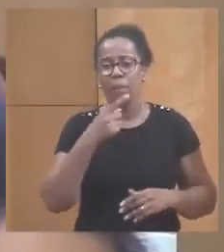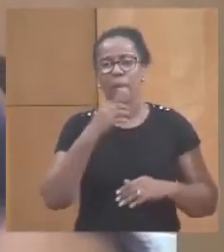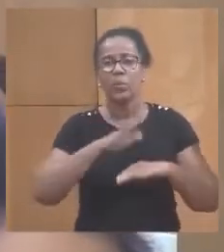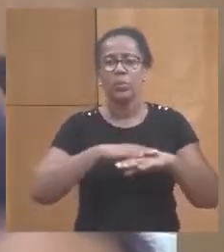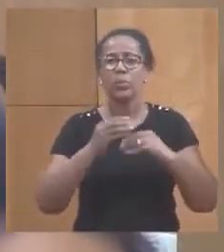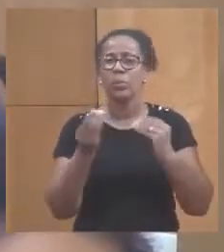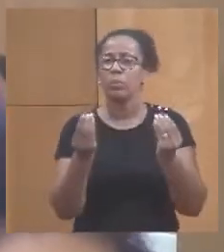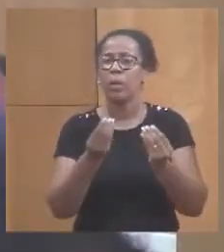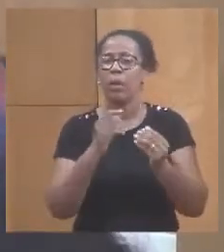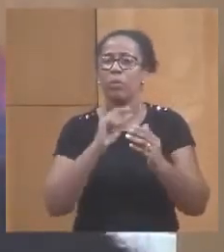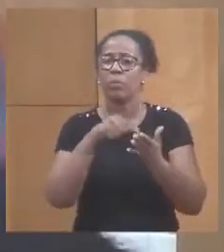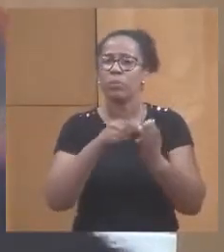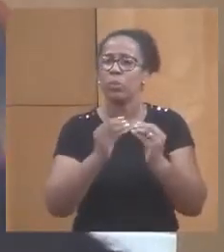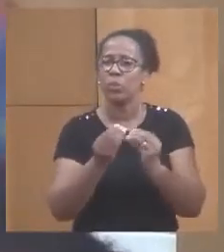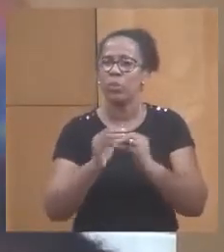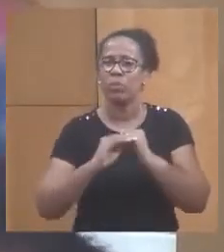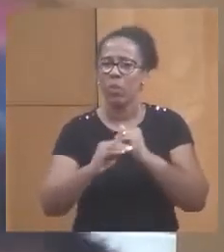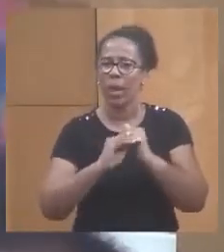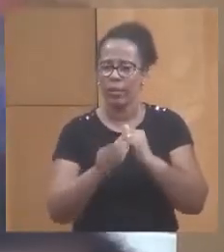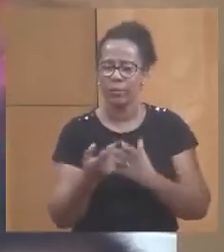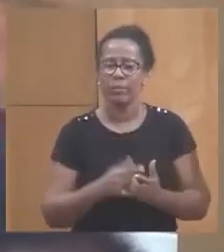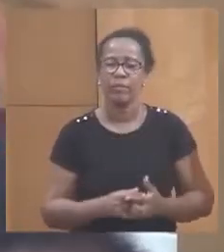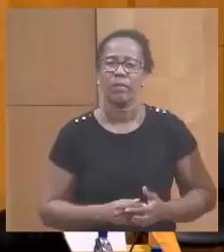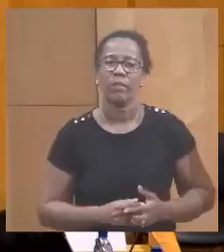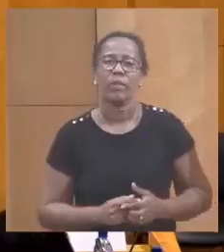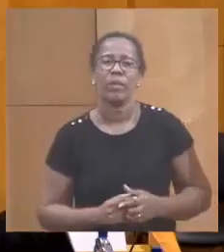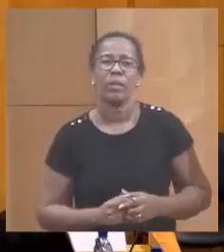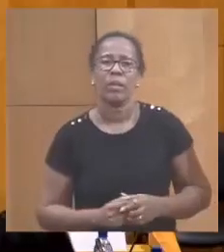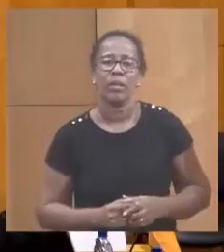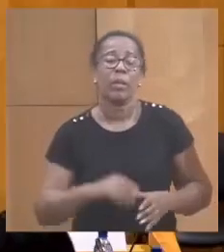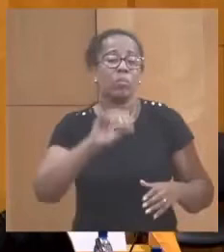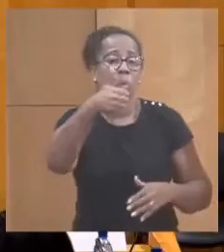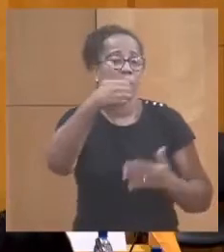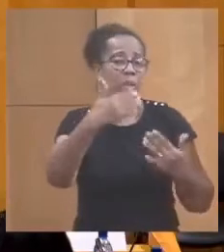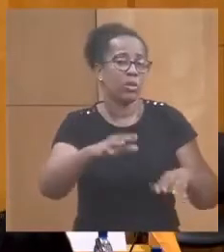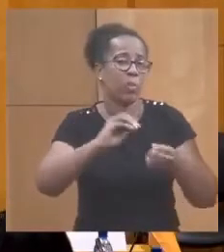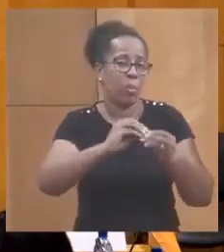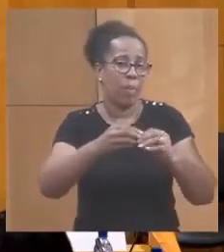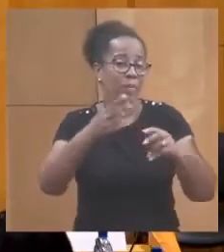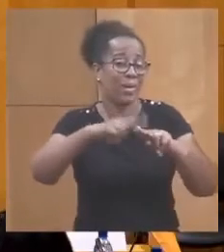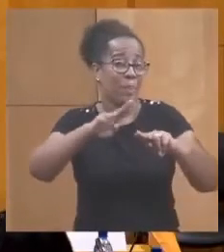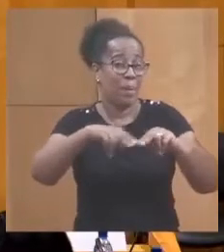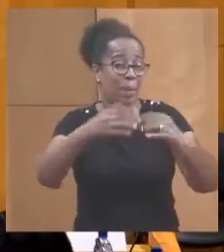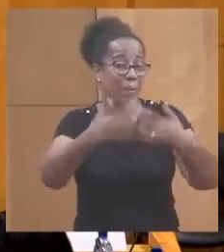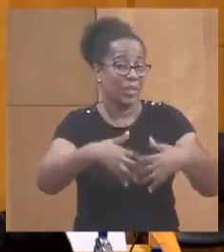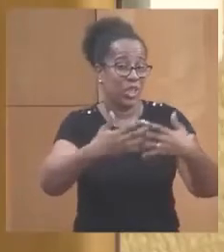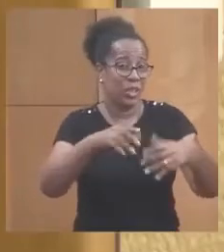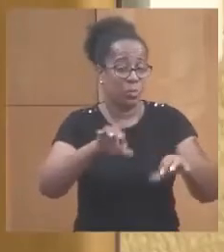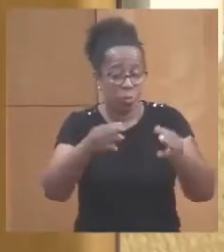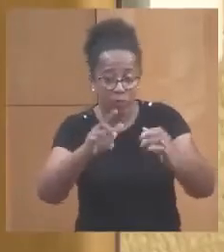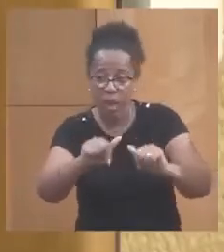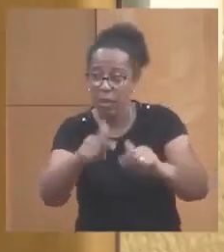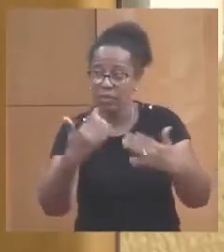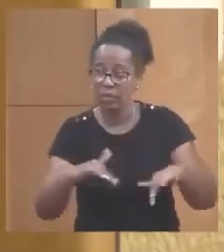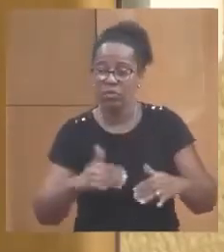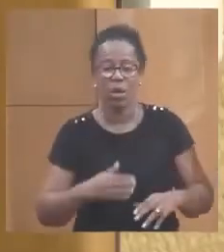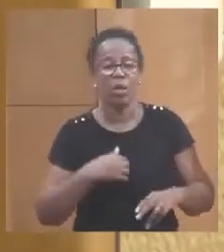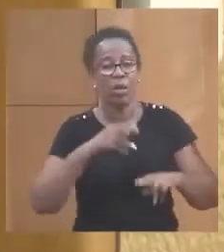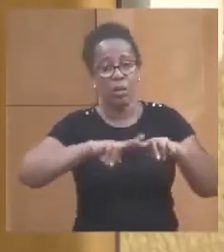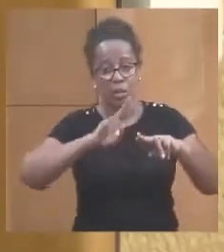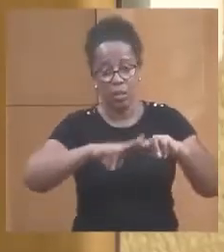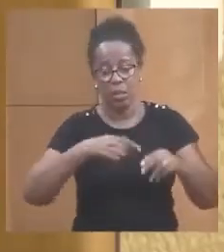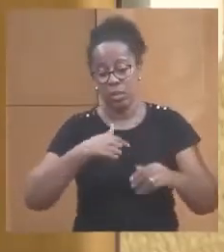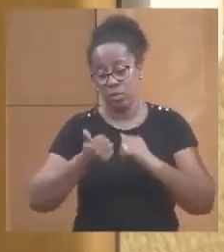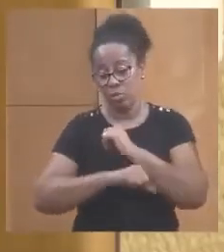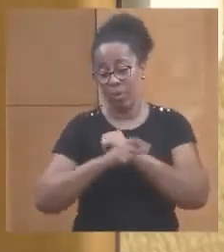? Du Vauclin. Vauclin. Le Vauclin, j'avais d'abord le souci de réparer la machine que nous avons trouvée là. Je peux vous dire j'y étais la